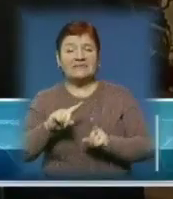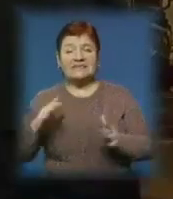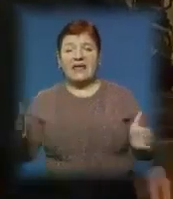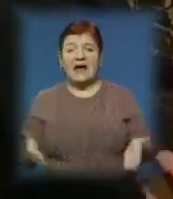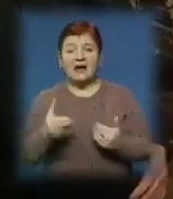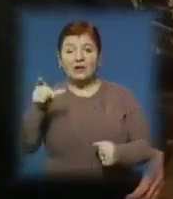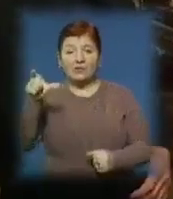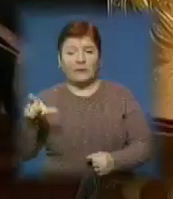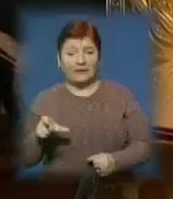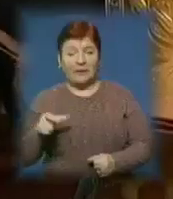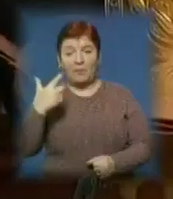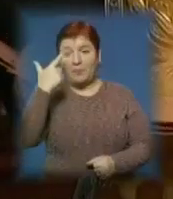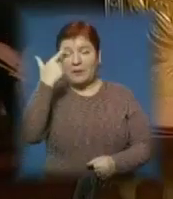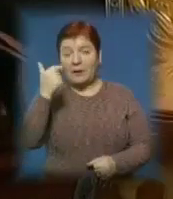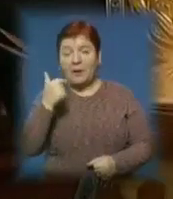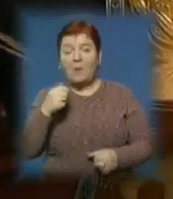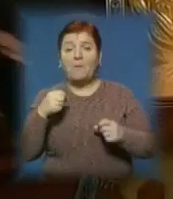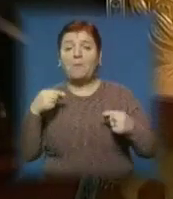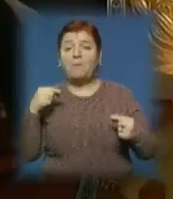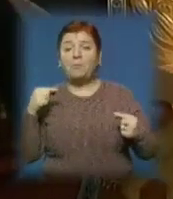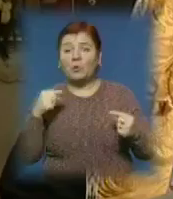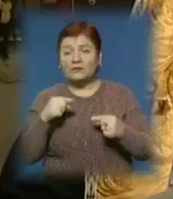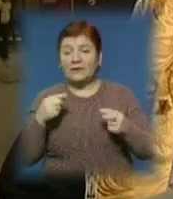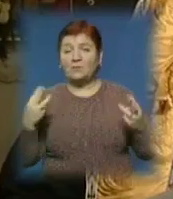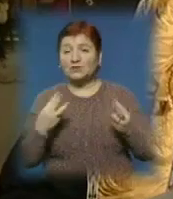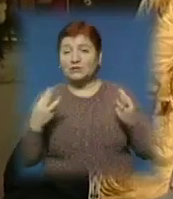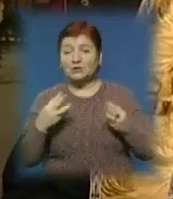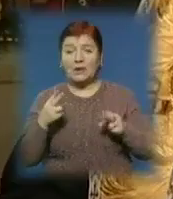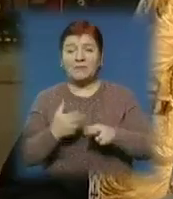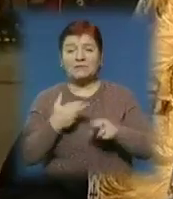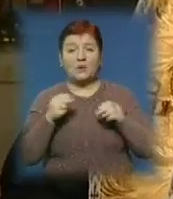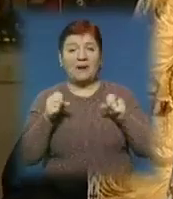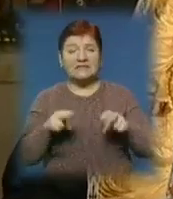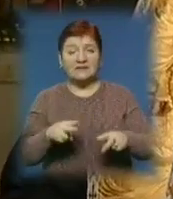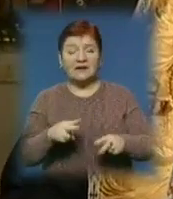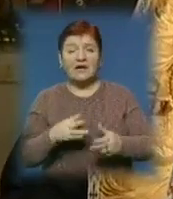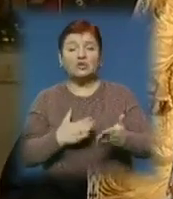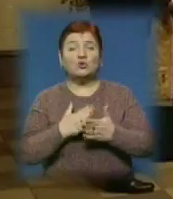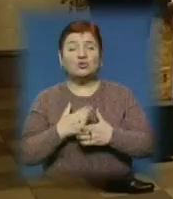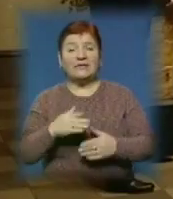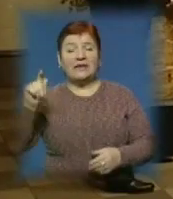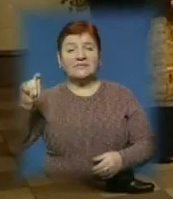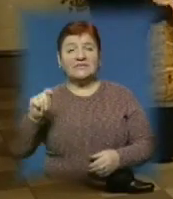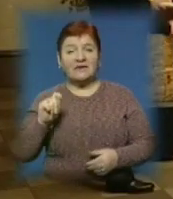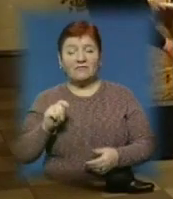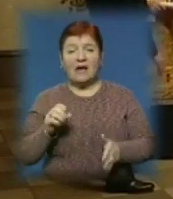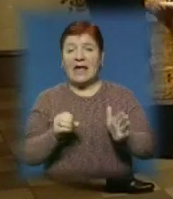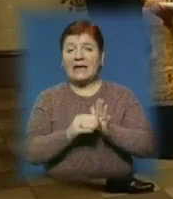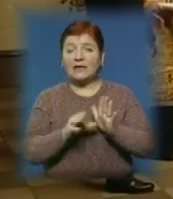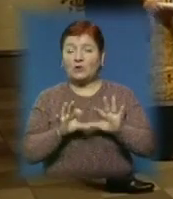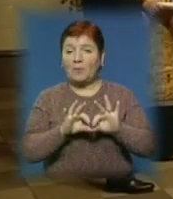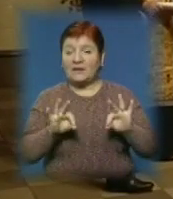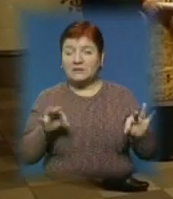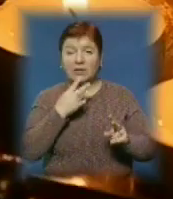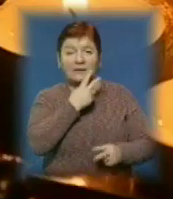попередили священиків про правила протипожежної безпеки. Зокрема, закликали служителів церкви стежити за станом електромережі